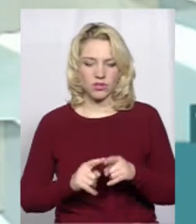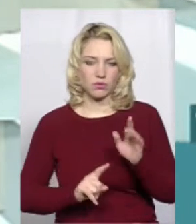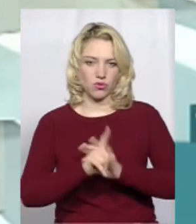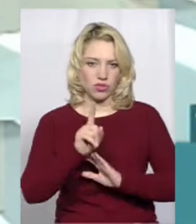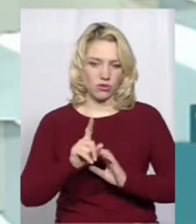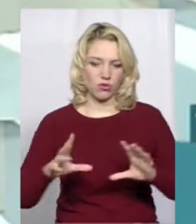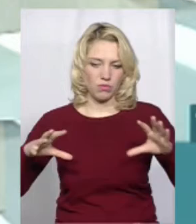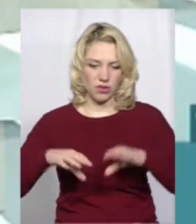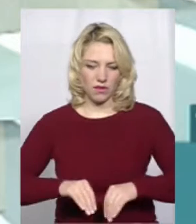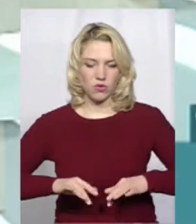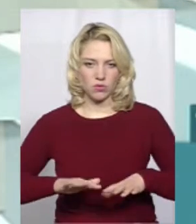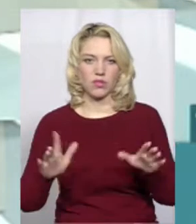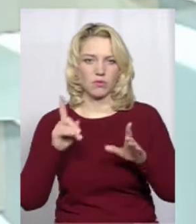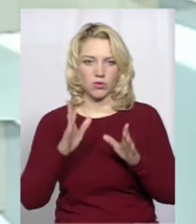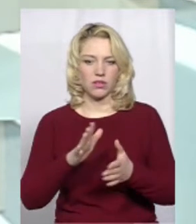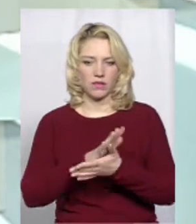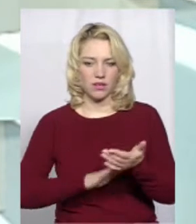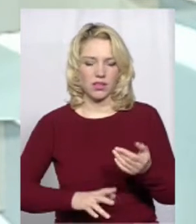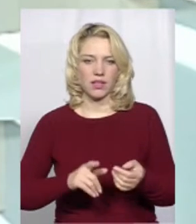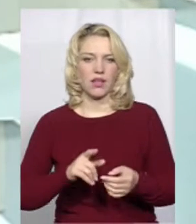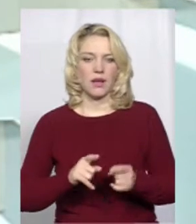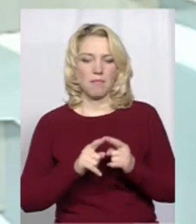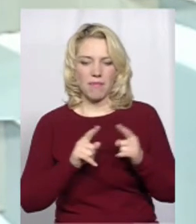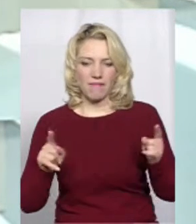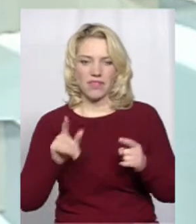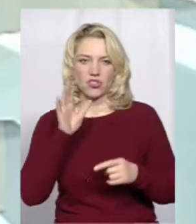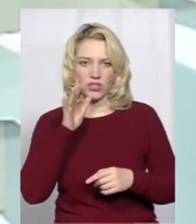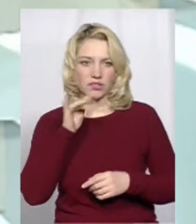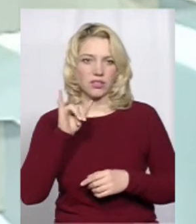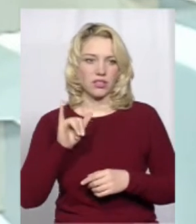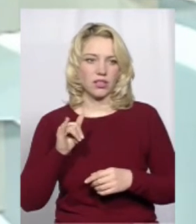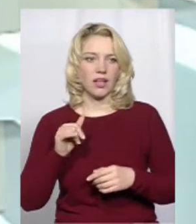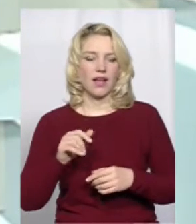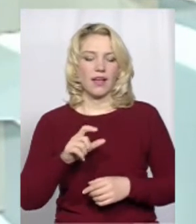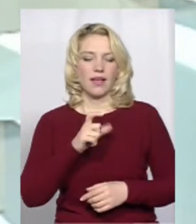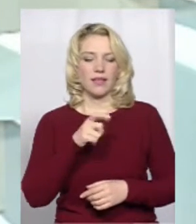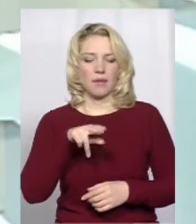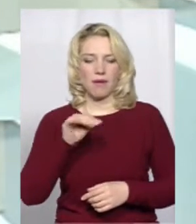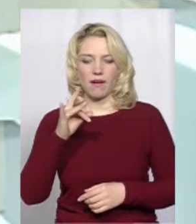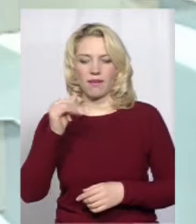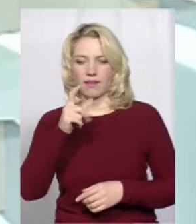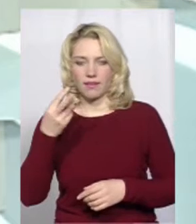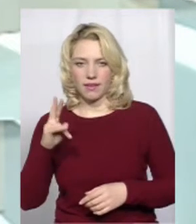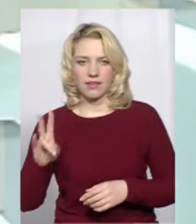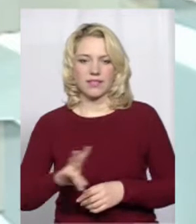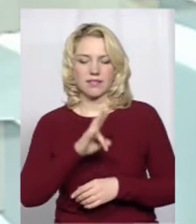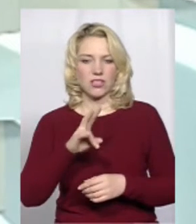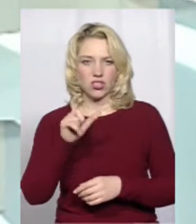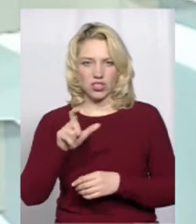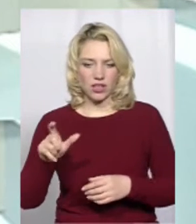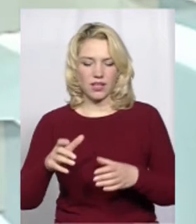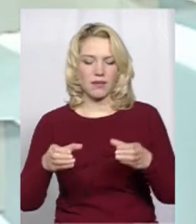'єднавчого процесу, який буде тривати певний час, певний період. Тому єпархії і священники, парафії, які